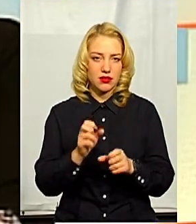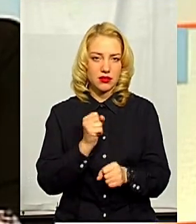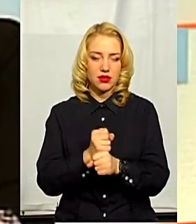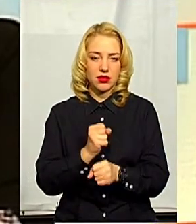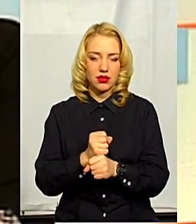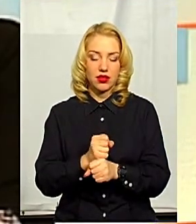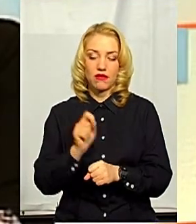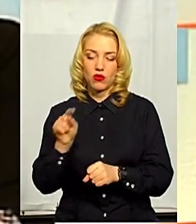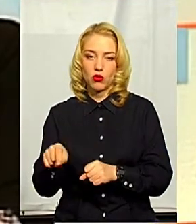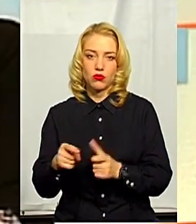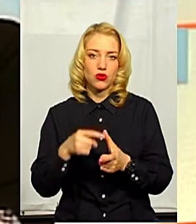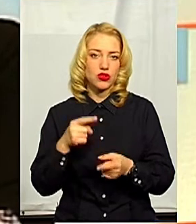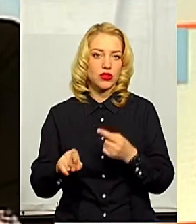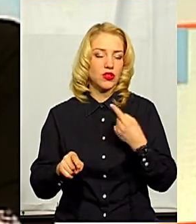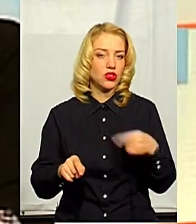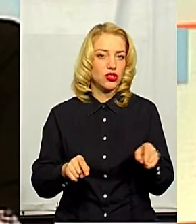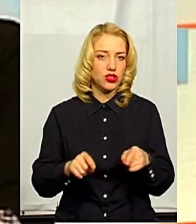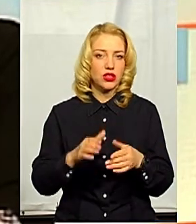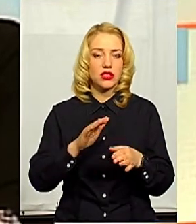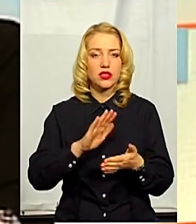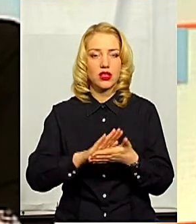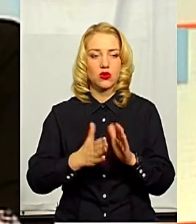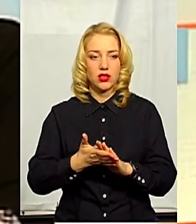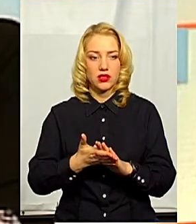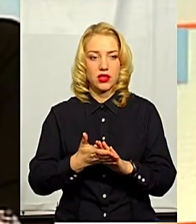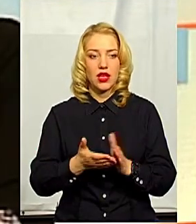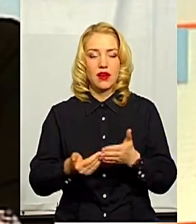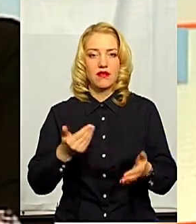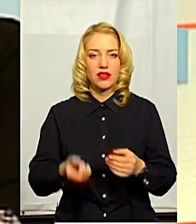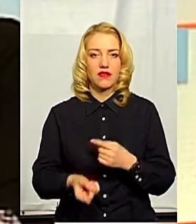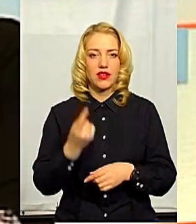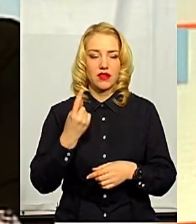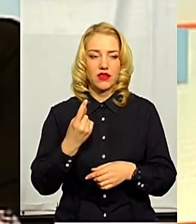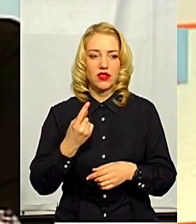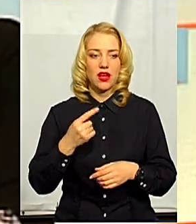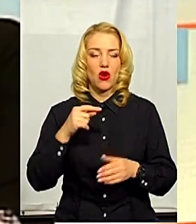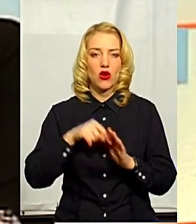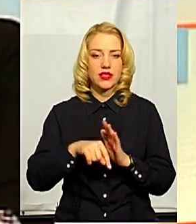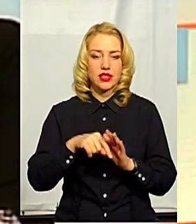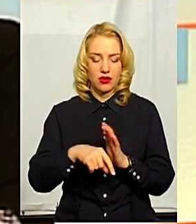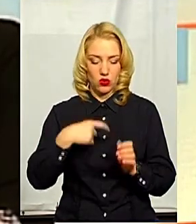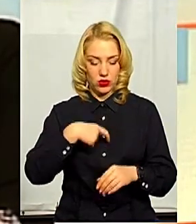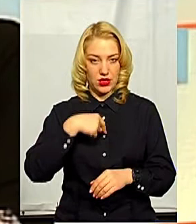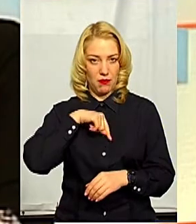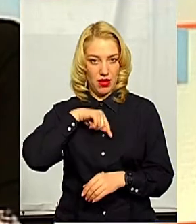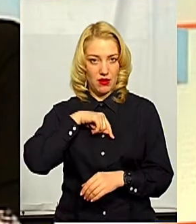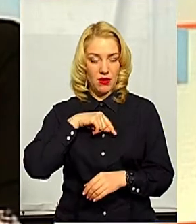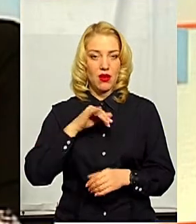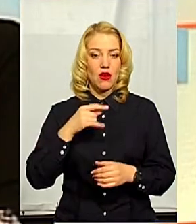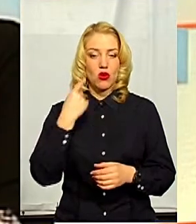в тій чи іншій ситуації, від виявлення ознак в себе особисто до